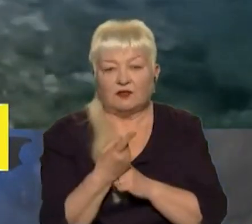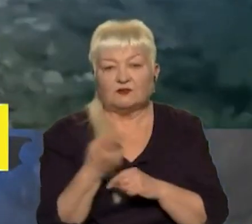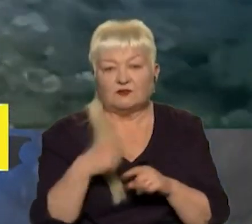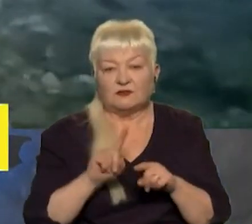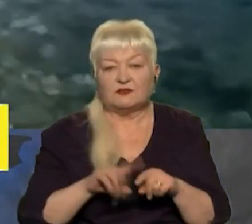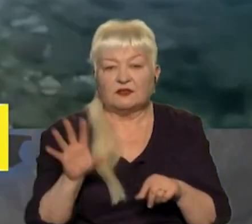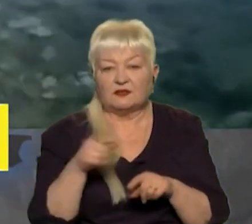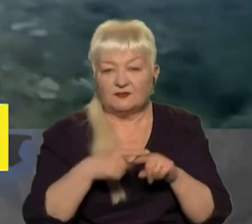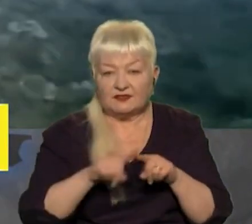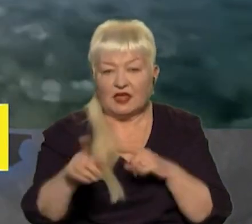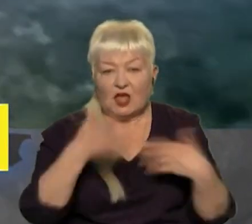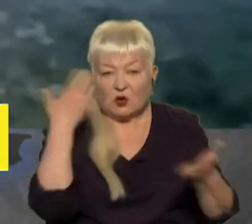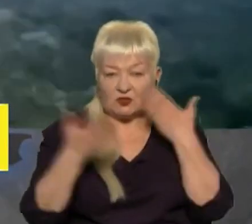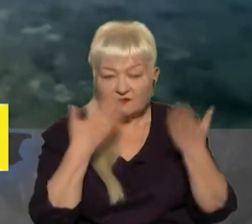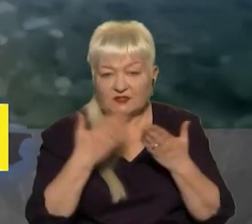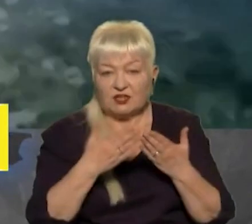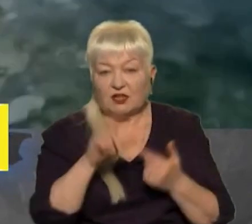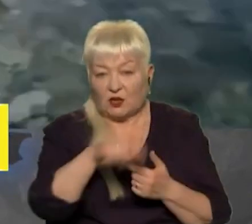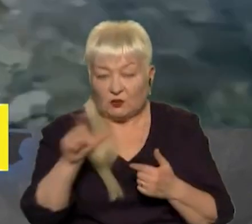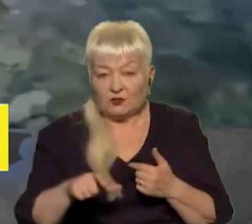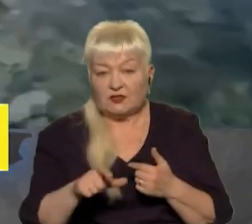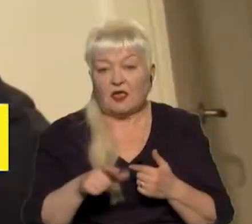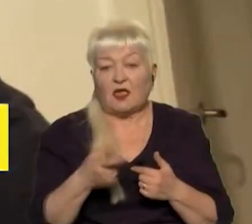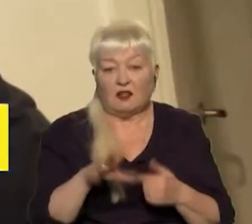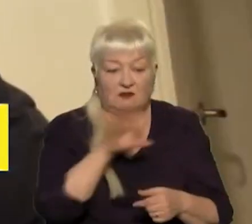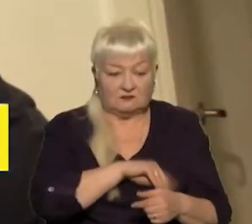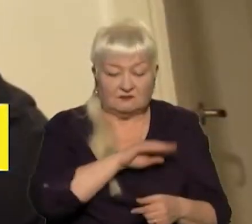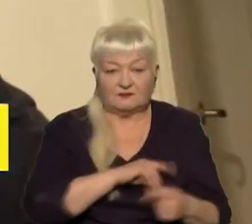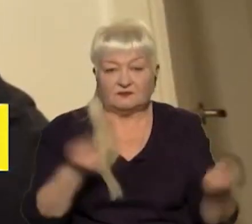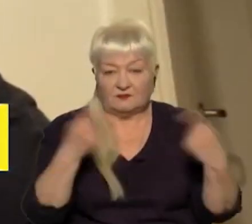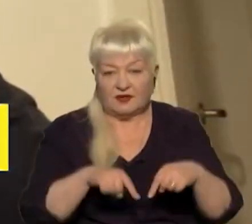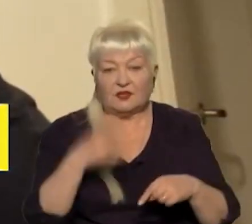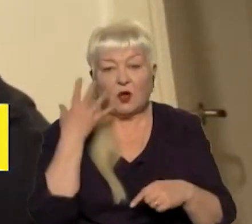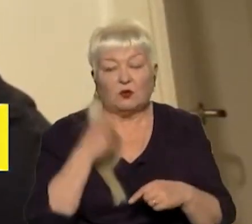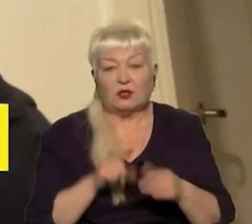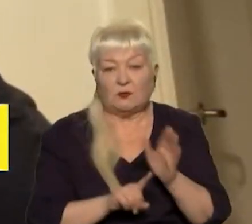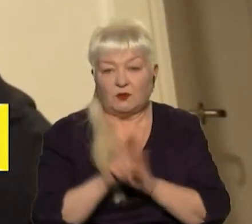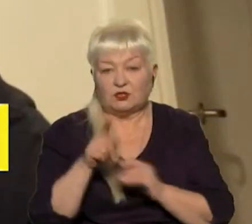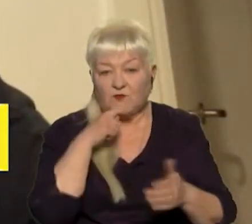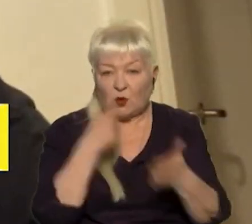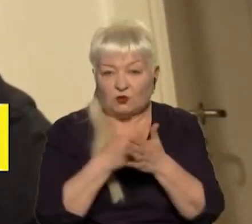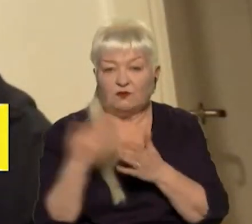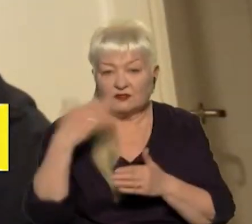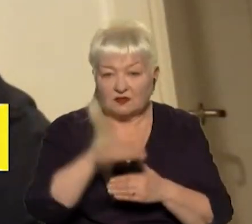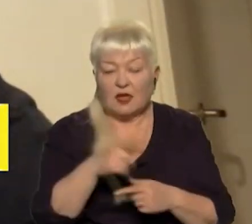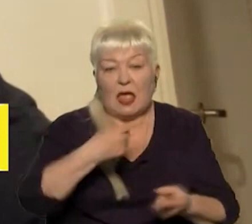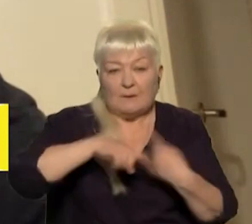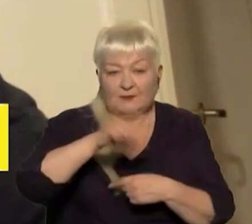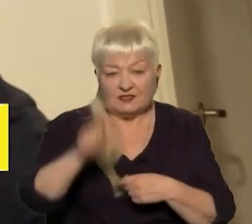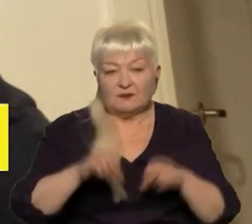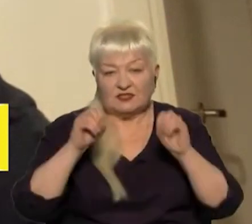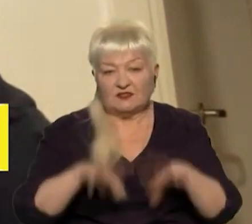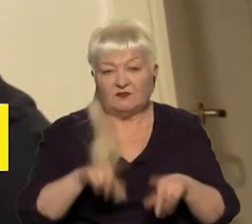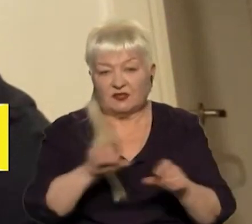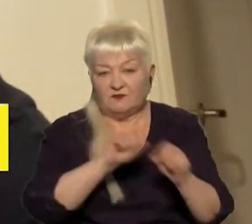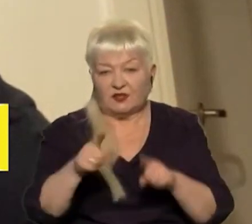відвідувачів, але дохід почав падати. Коли дельфінів стало нічим годувати, бізнесмен вирішив їх позбутись. Один із дельфінів